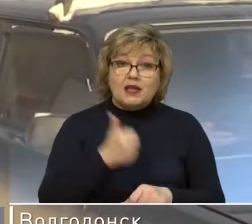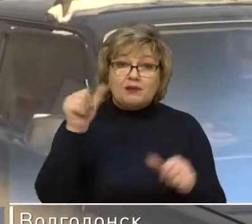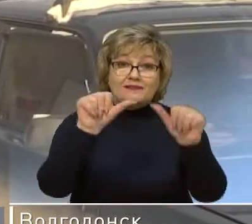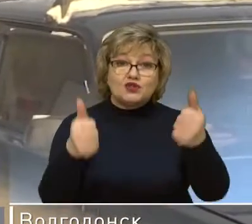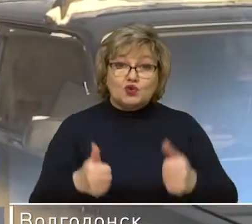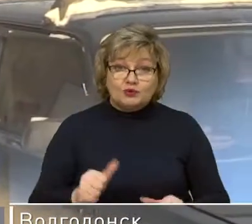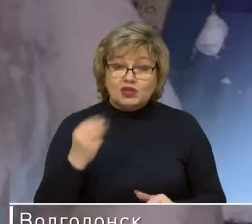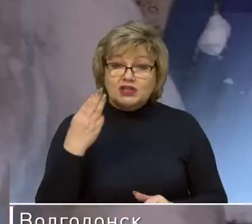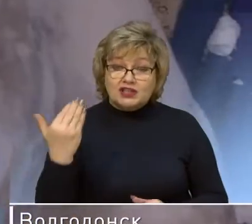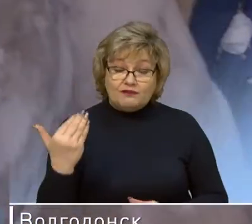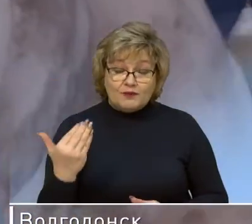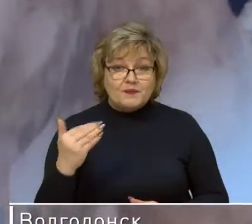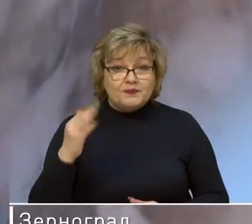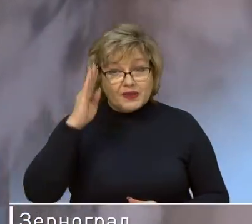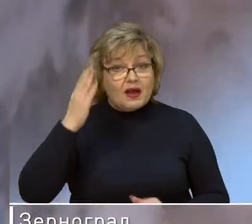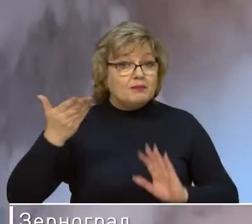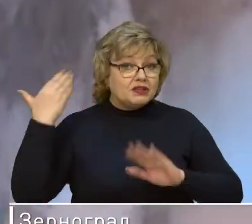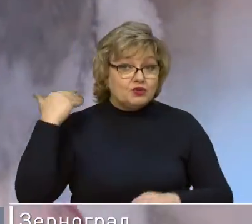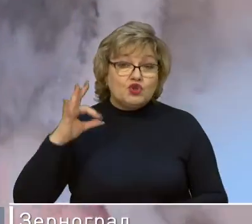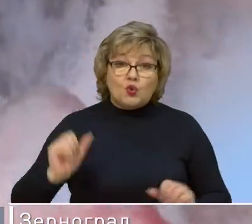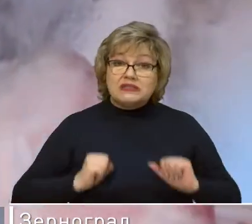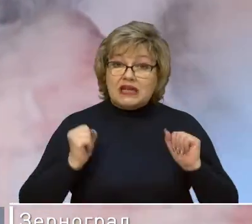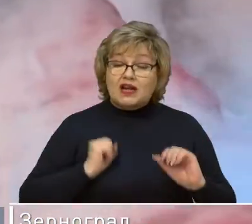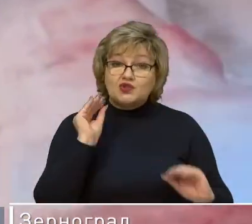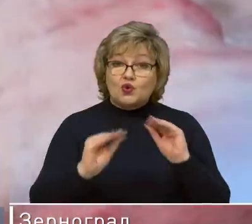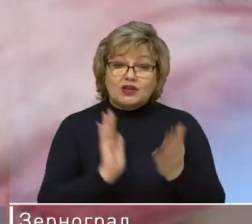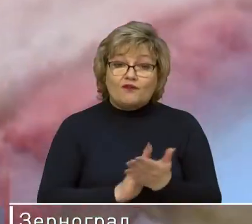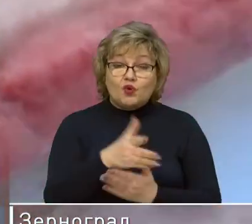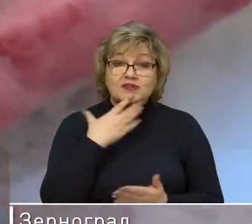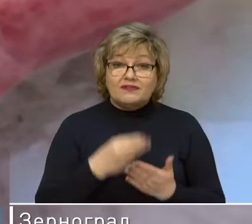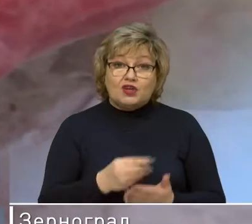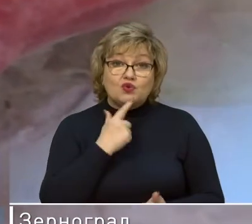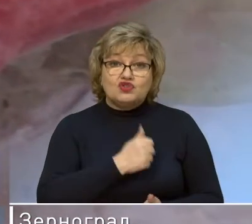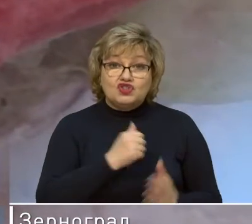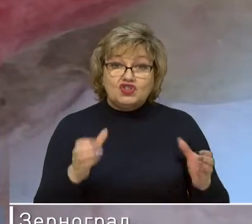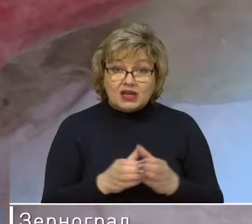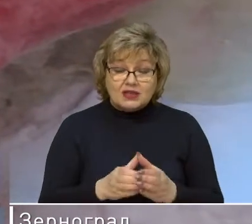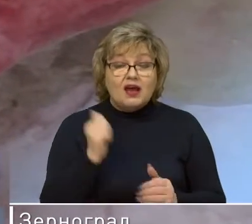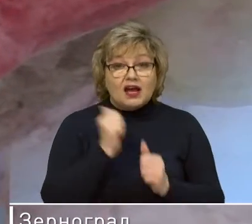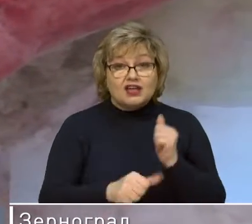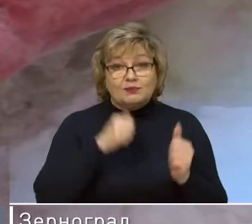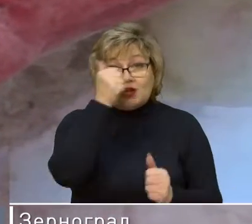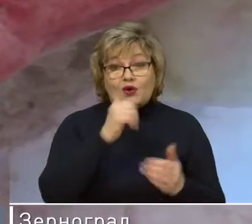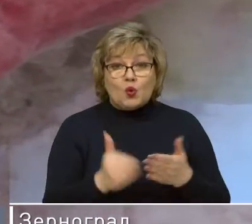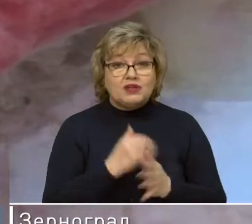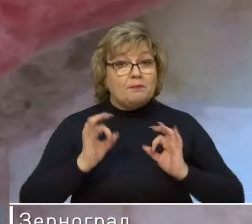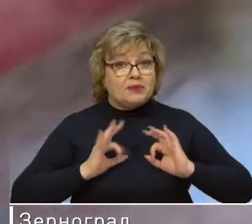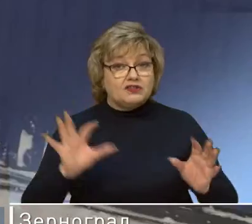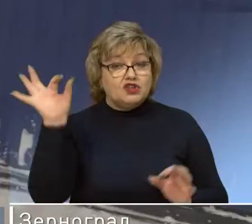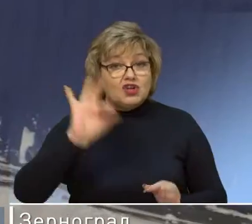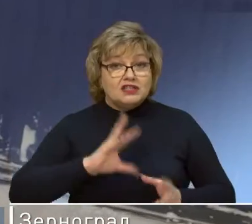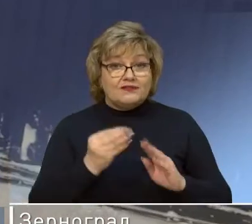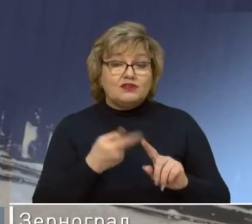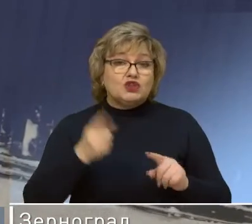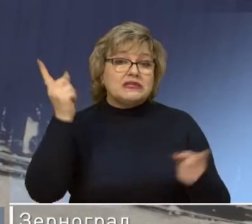скульптура Шельпова. В предыдущие годы пожарный старался украсить вход в свою часть к каждым новогодним праздникам. Чаще всего это